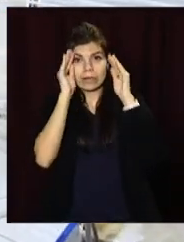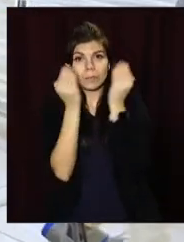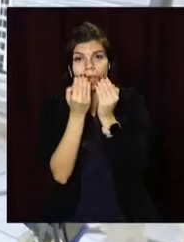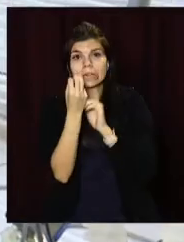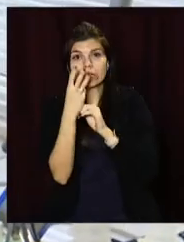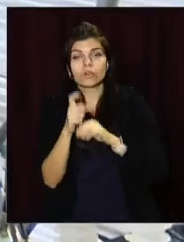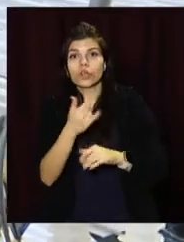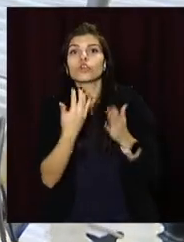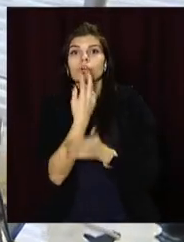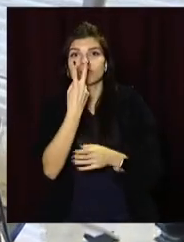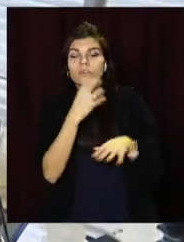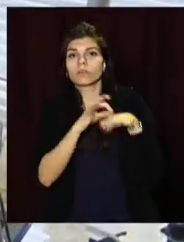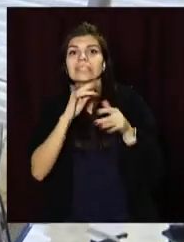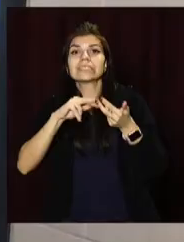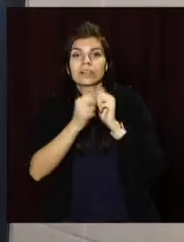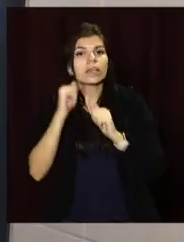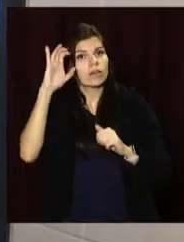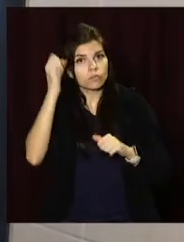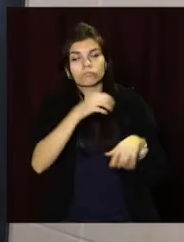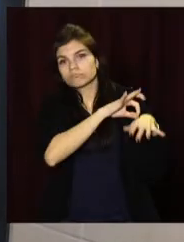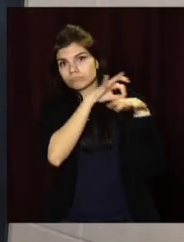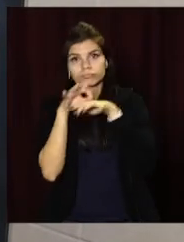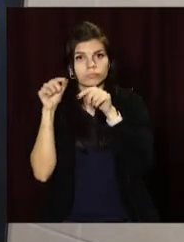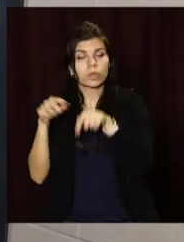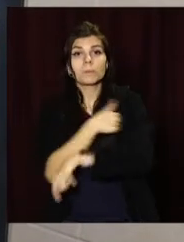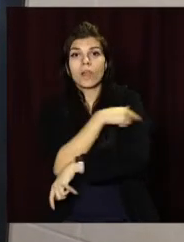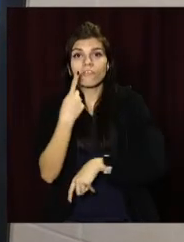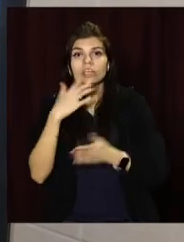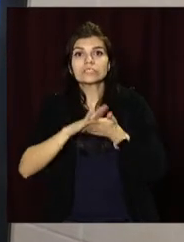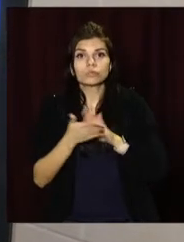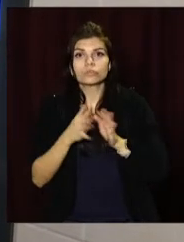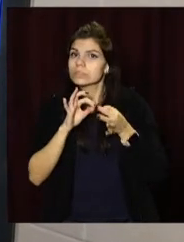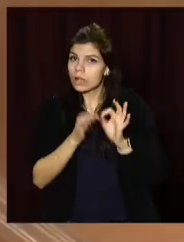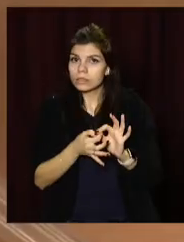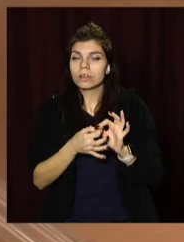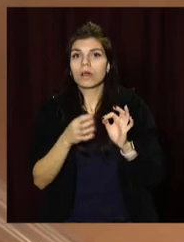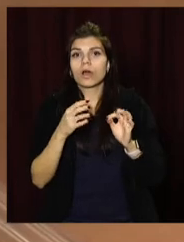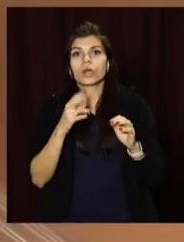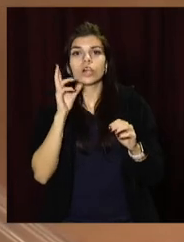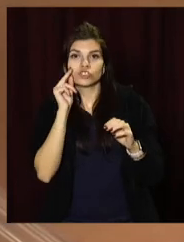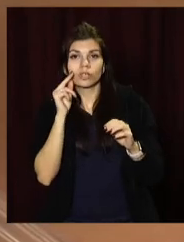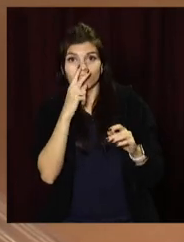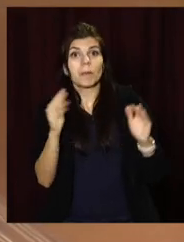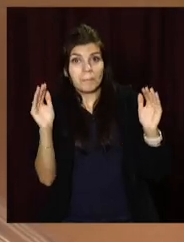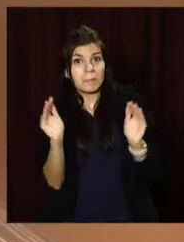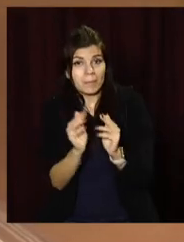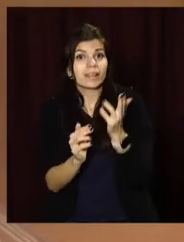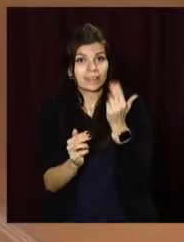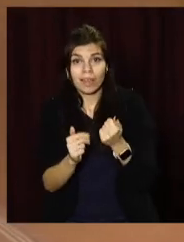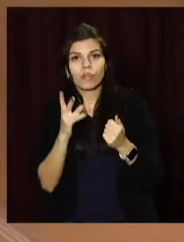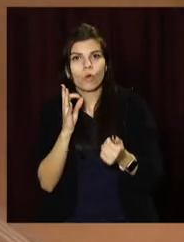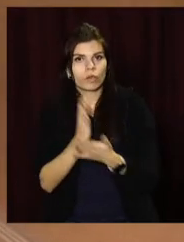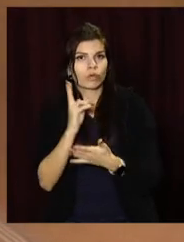лікарні везуть двох недужих з Кам'янського та Кривого Рогу. Медики кажуть, ситуація складна, хоч цифри і показують зменшення кількості нових